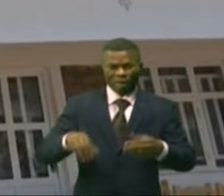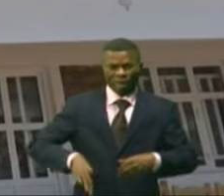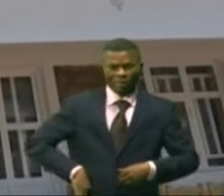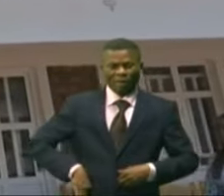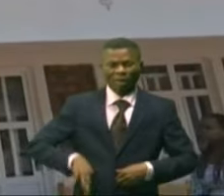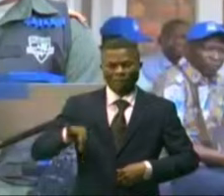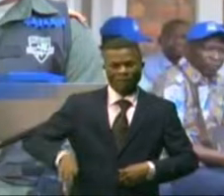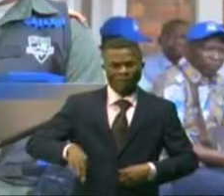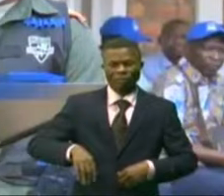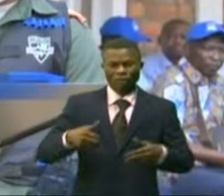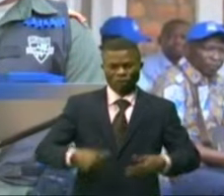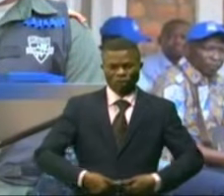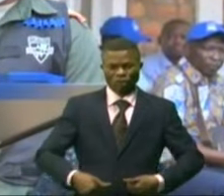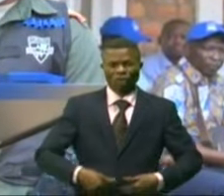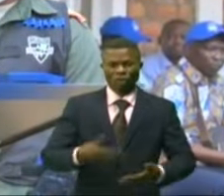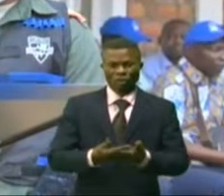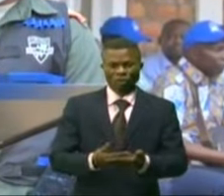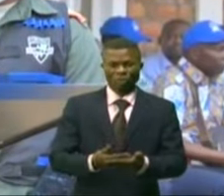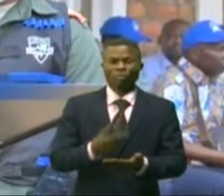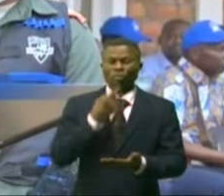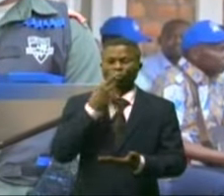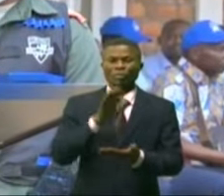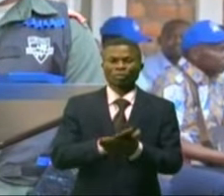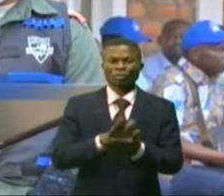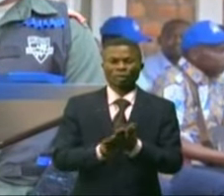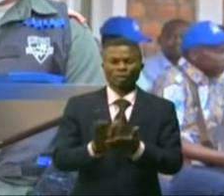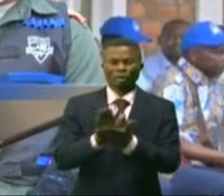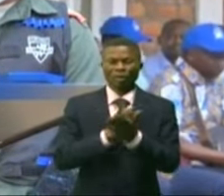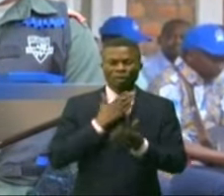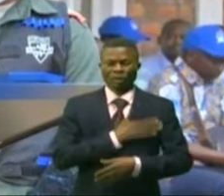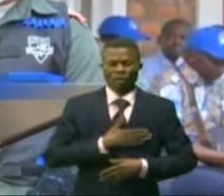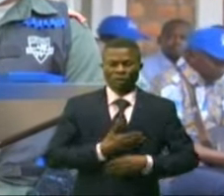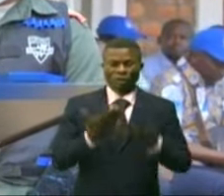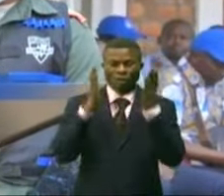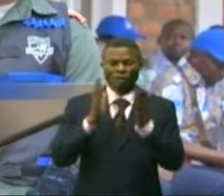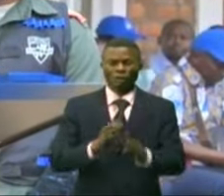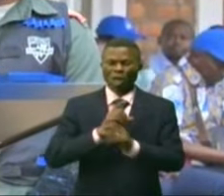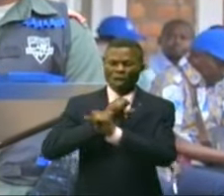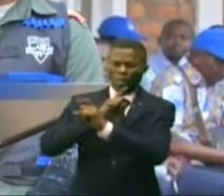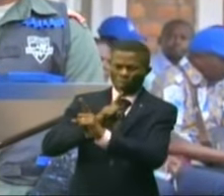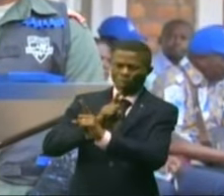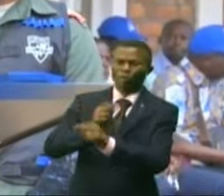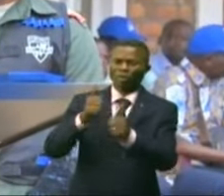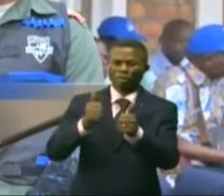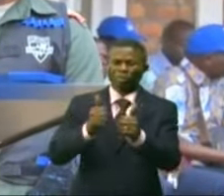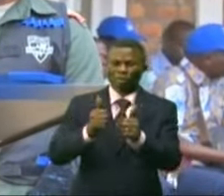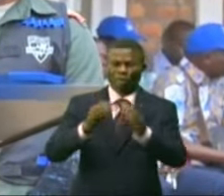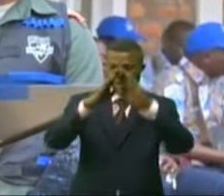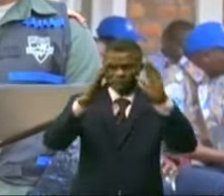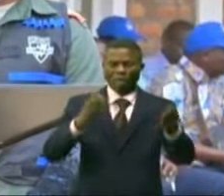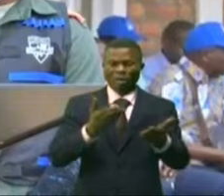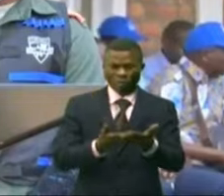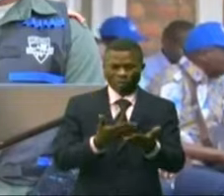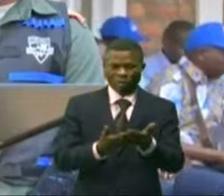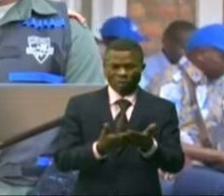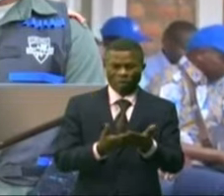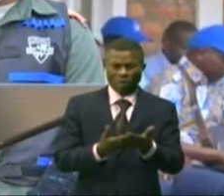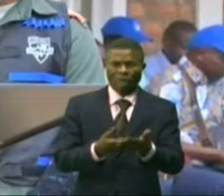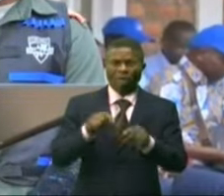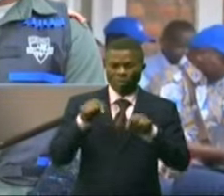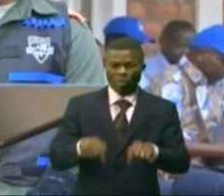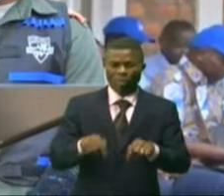Je vous prie, chers étudiants, de bien garder ce rang et surtout de bien